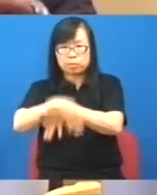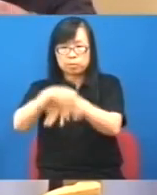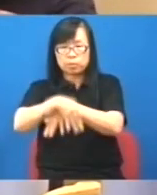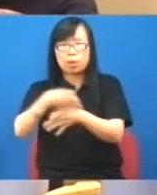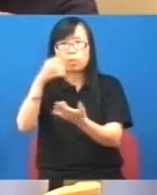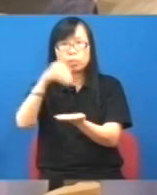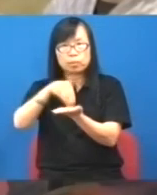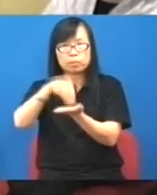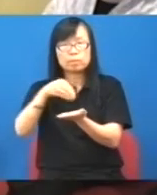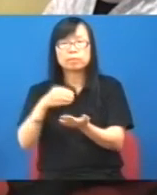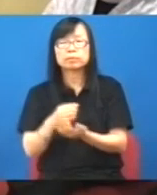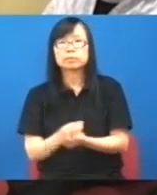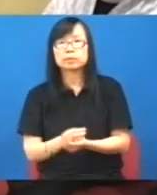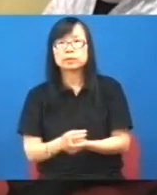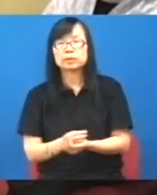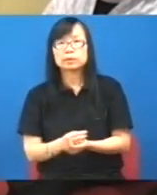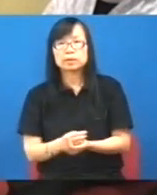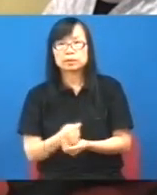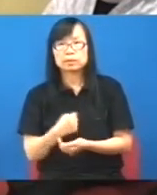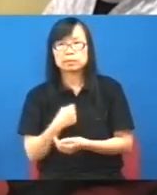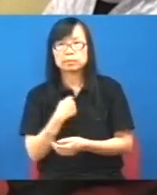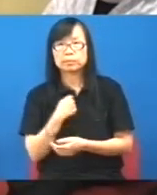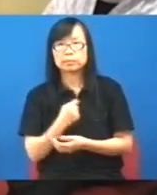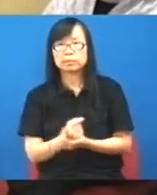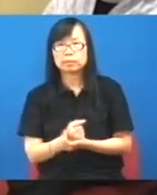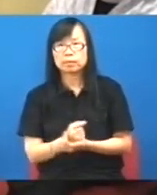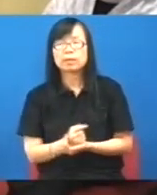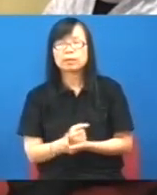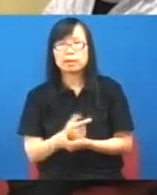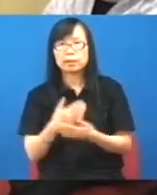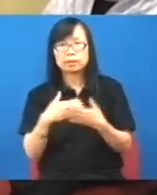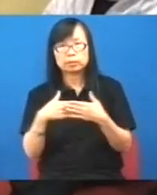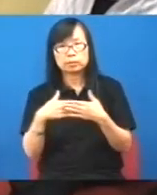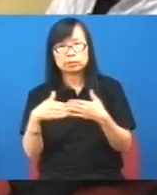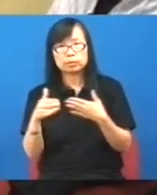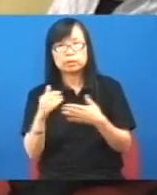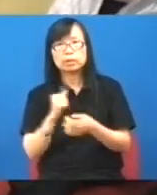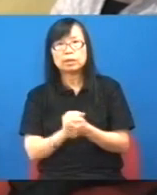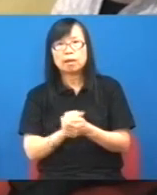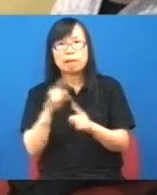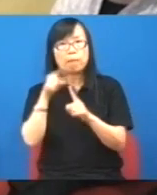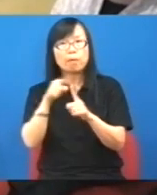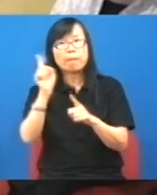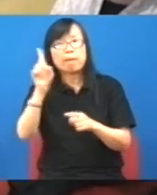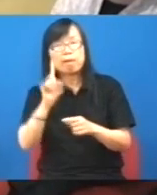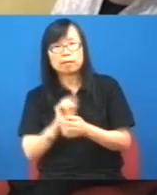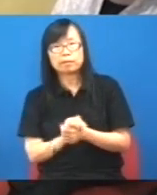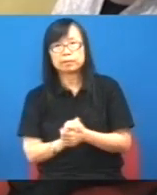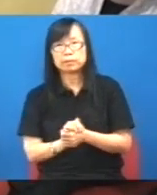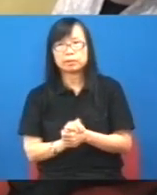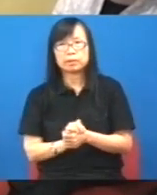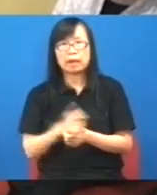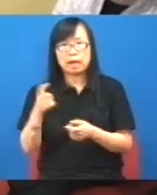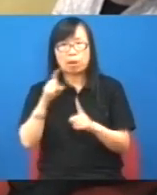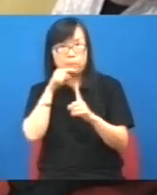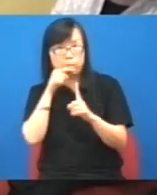規定這個就是自行的有標準力是甚麼有標準力你才可以付